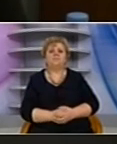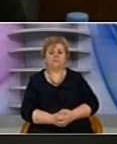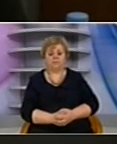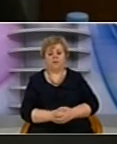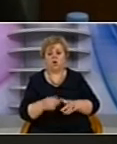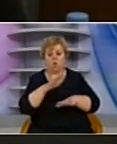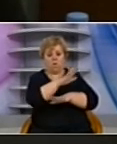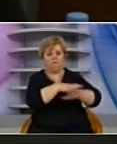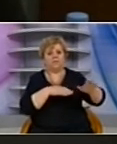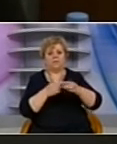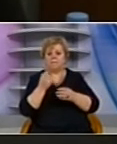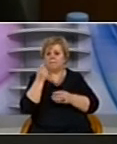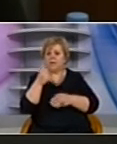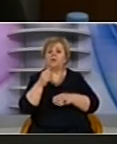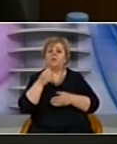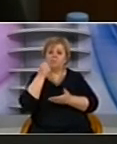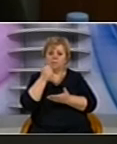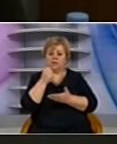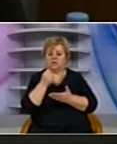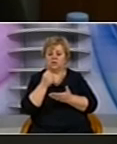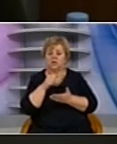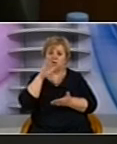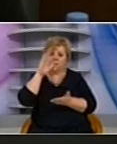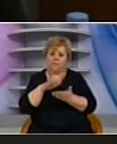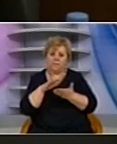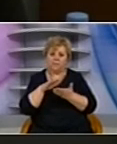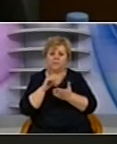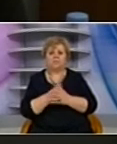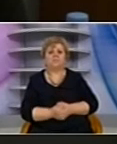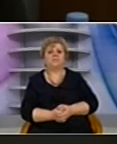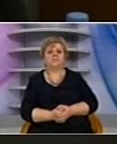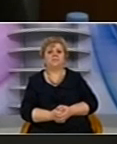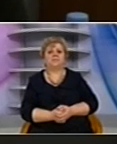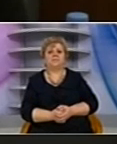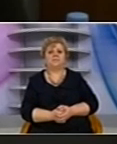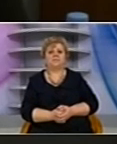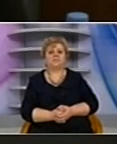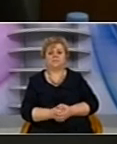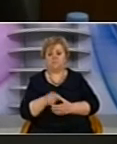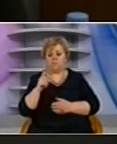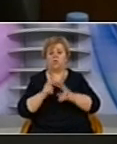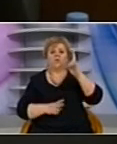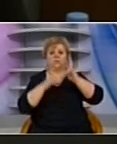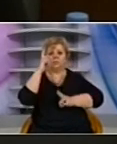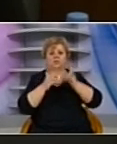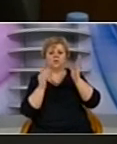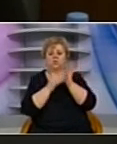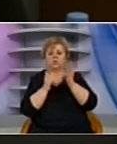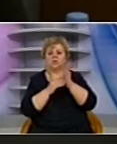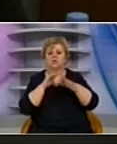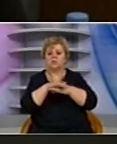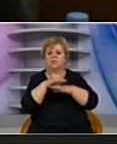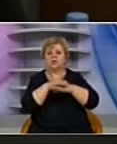Pra, këvendi ka më pak bugjet për gati 1.5 milion euro më pak. Kjo debat, mendoj se do t'i shërbej